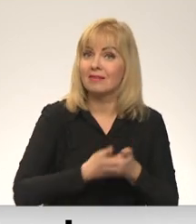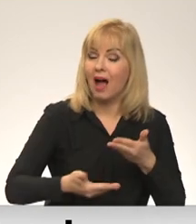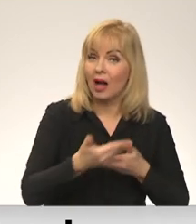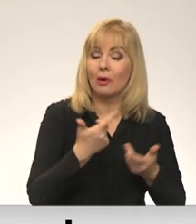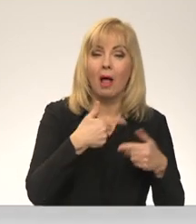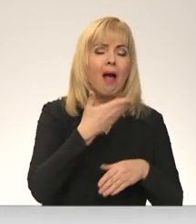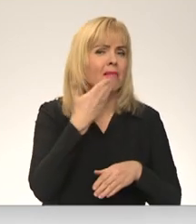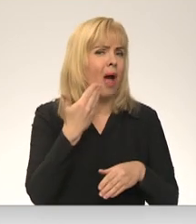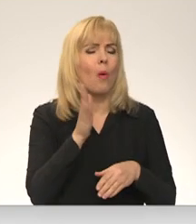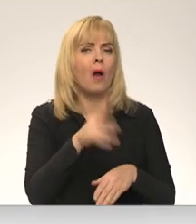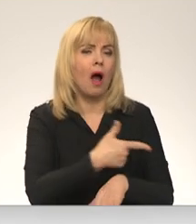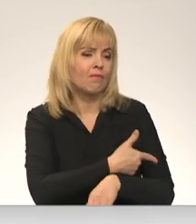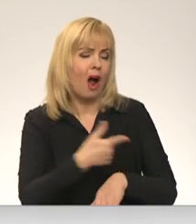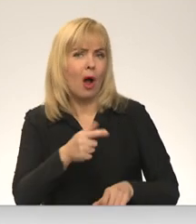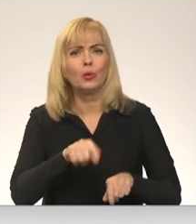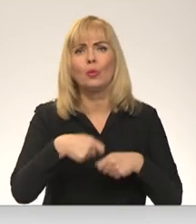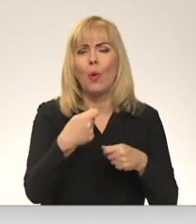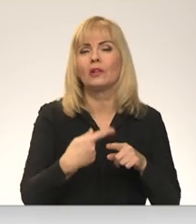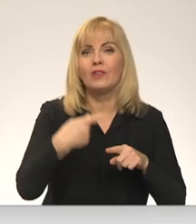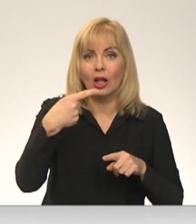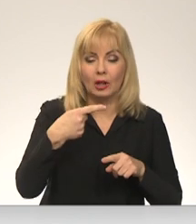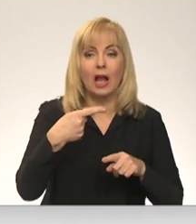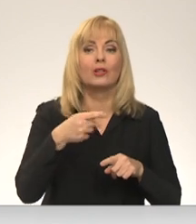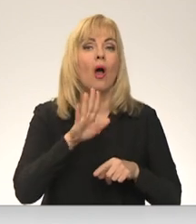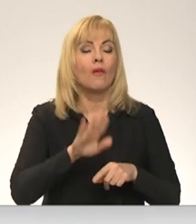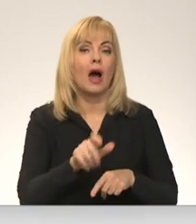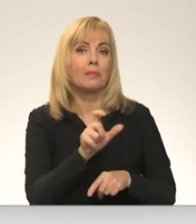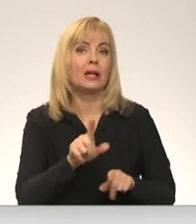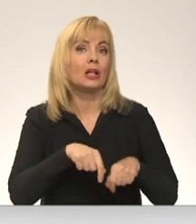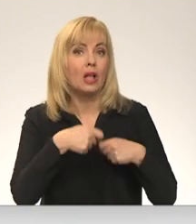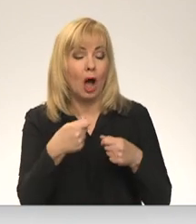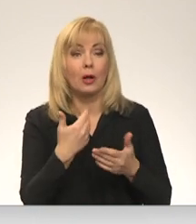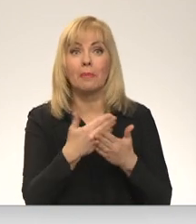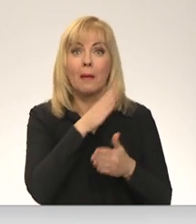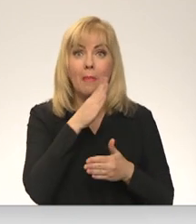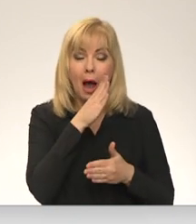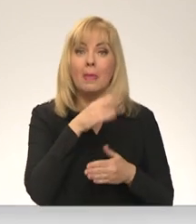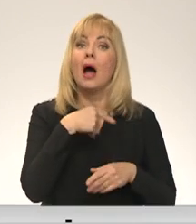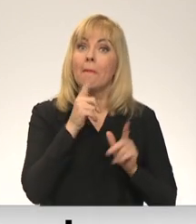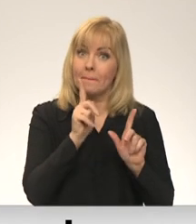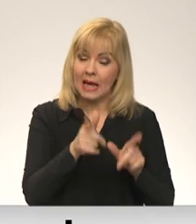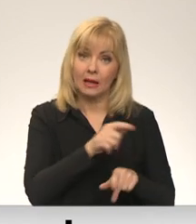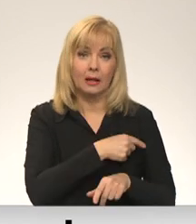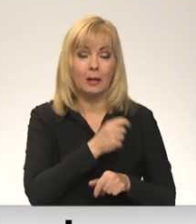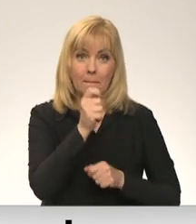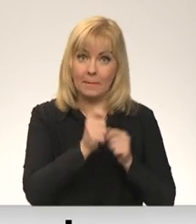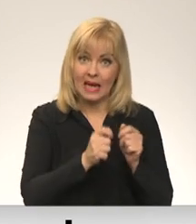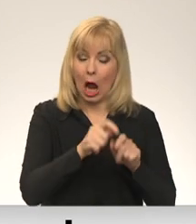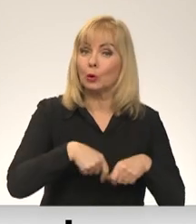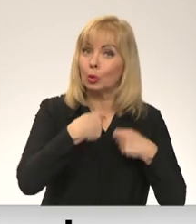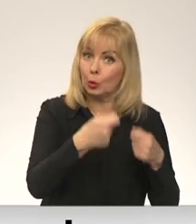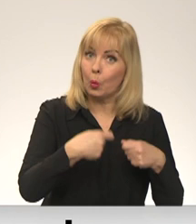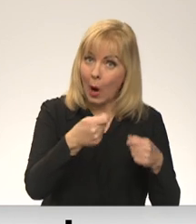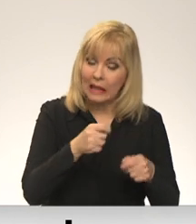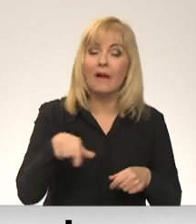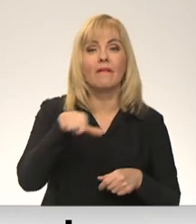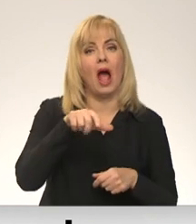nav kāsiņas donors, vienreiz nodeva, un tad kādu brīdi var arī nenodot. Tātad, ja māmiņi izlemkļūt pienu donori, tad tas noteikti būs vairākus